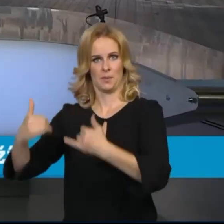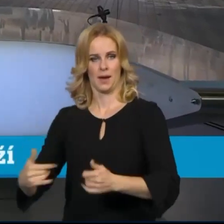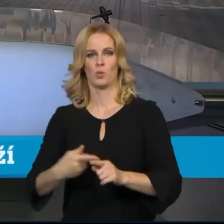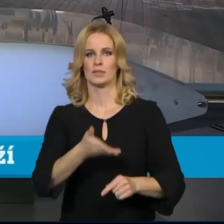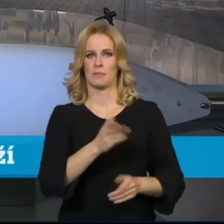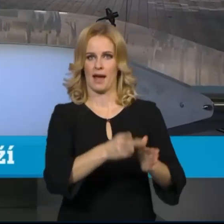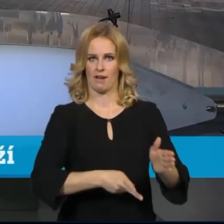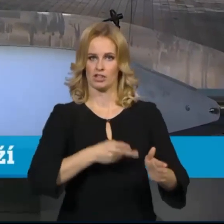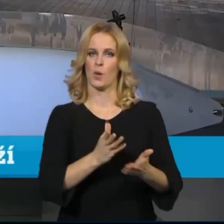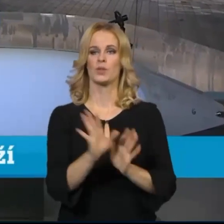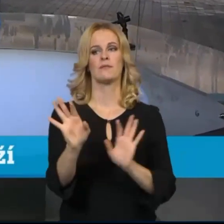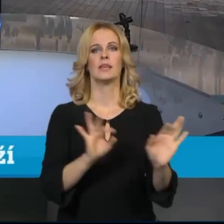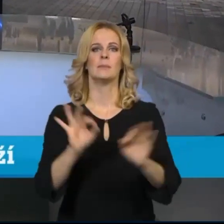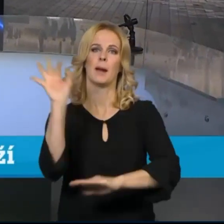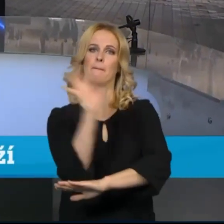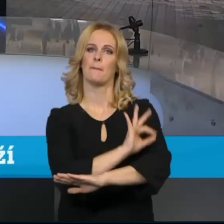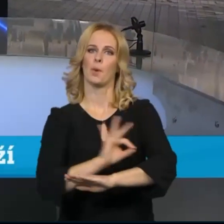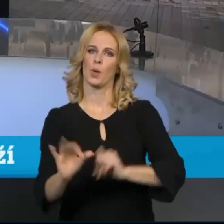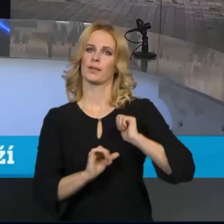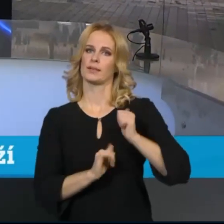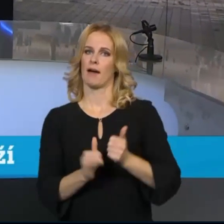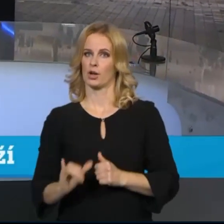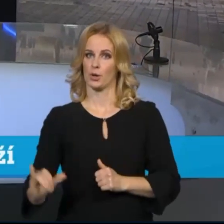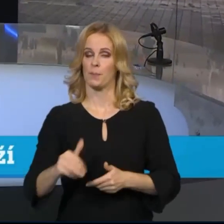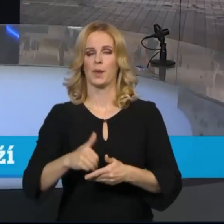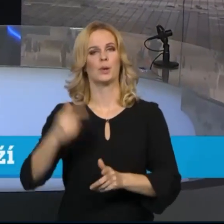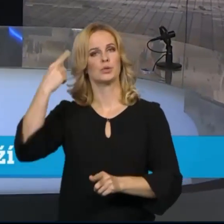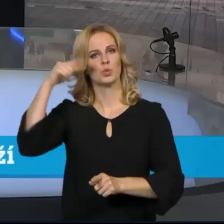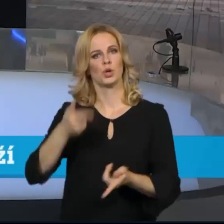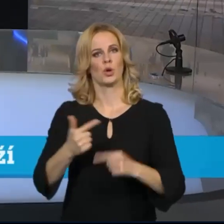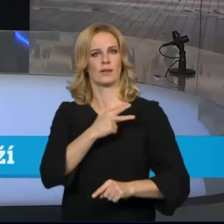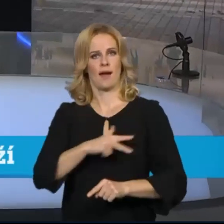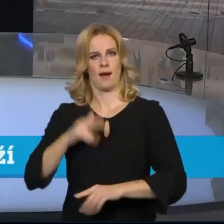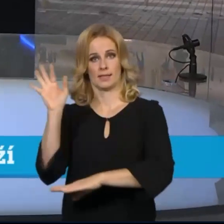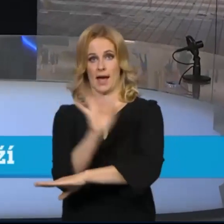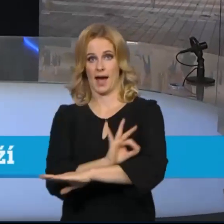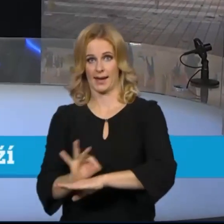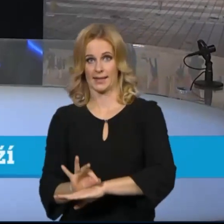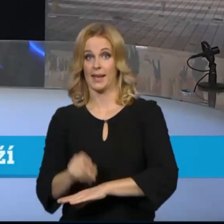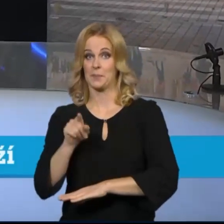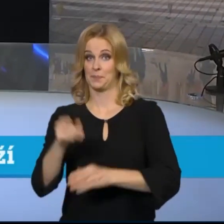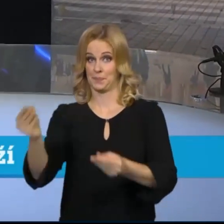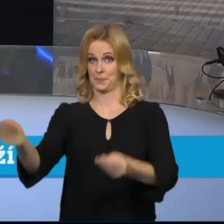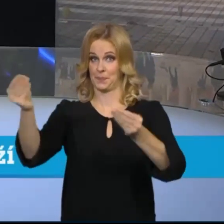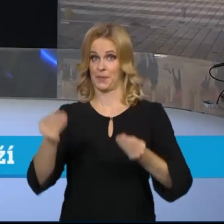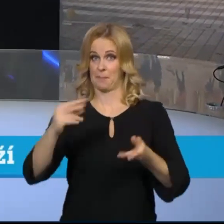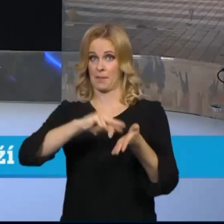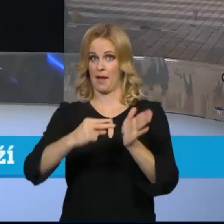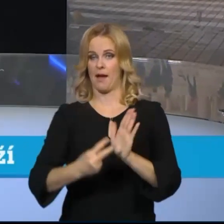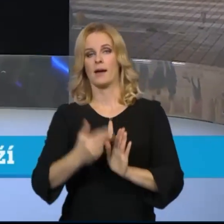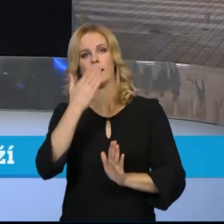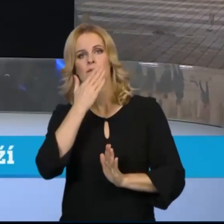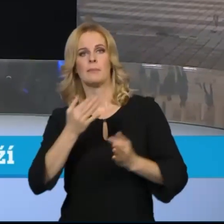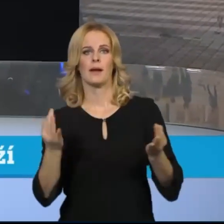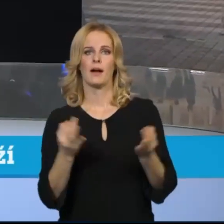vítězný návrh na jeho rekonstrukci. Autorem je studio dánských architektů. Studie počítá s úpravou odbavovací haly